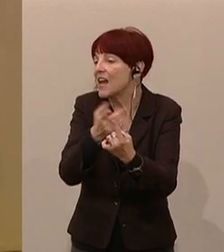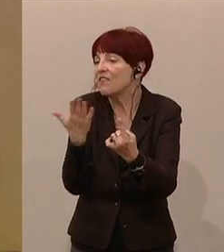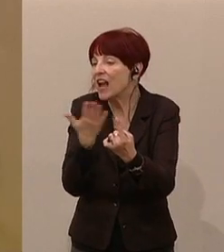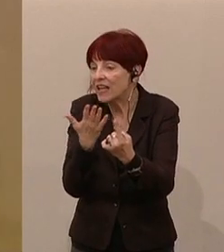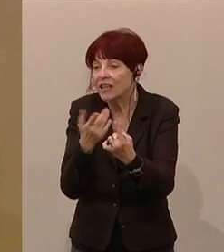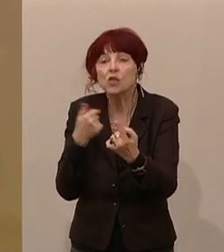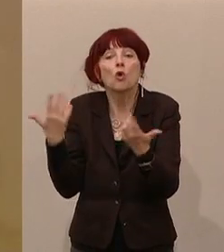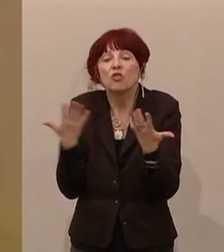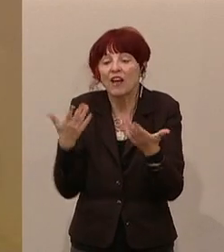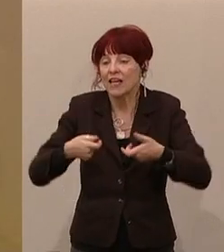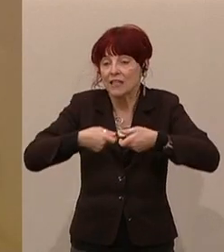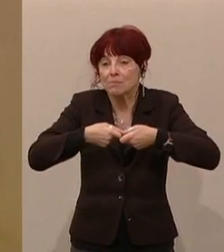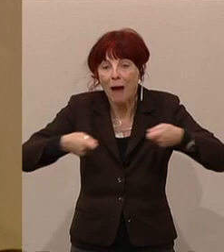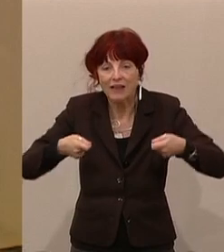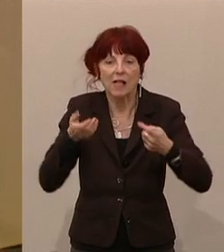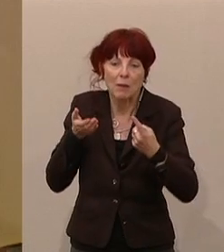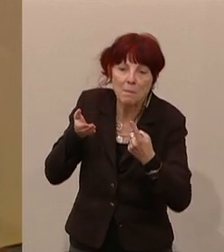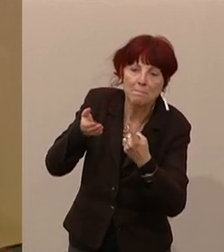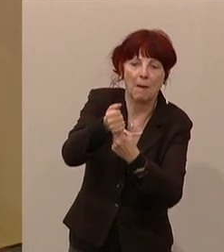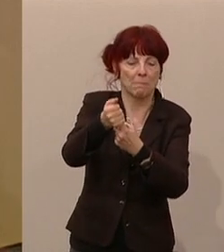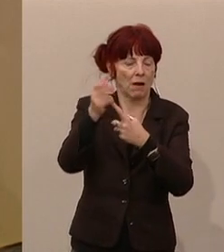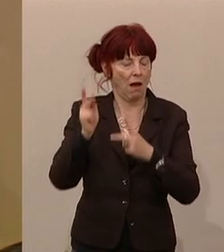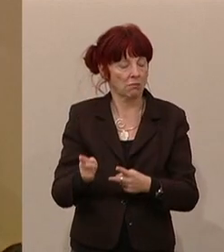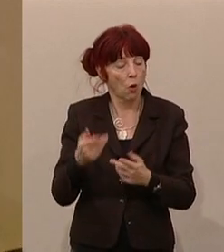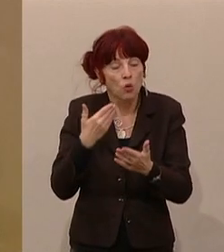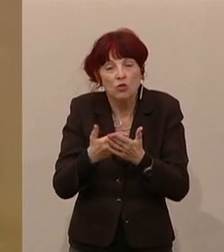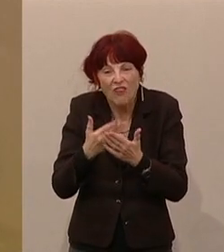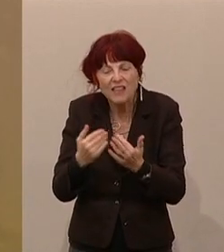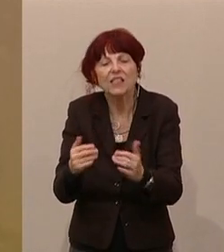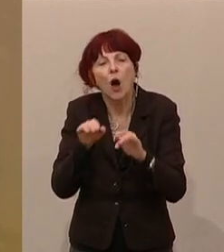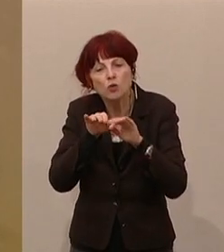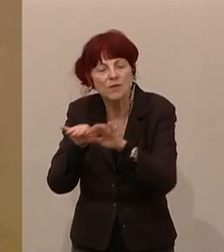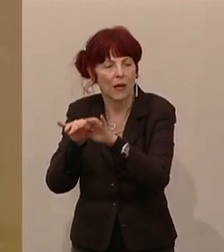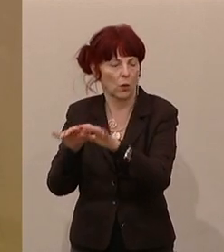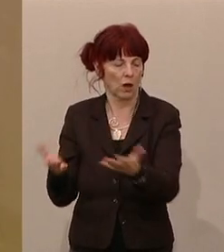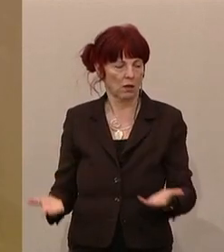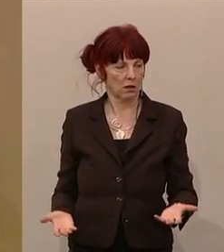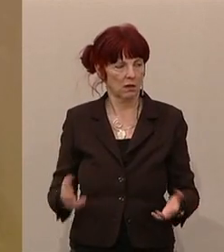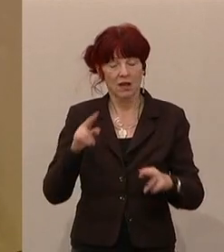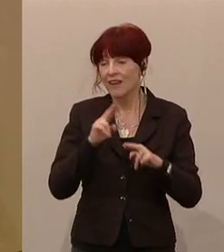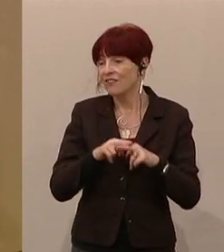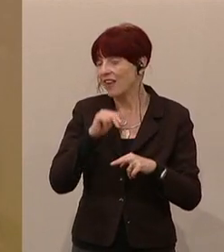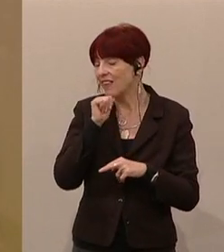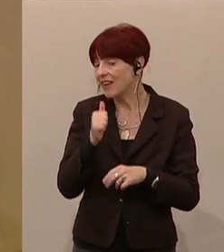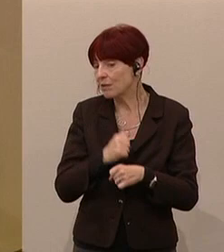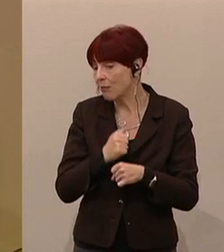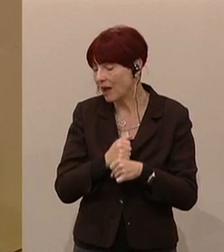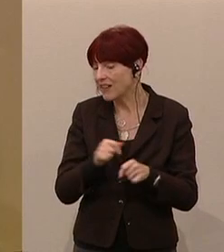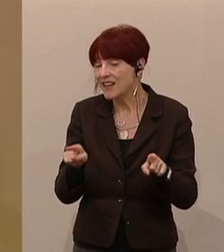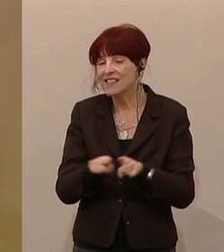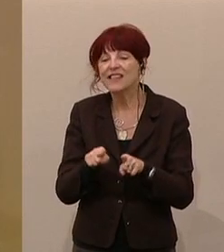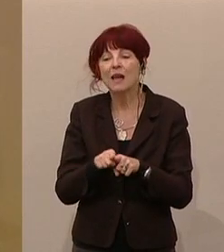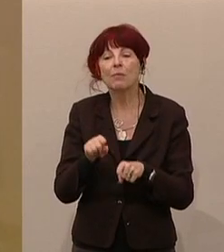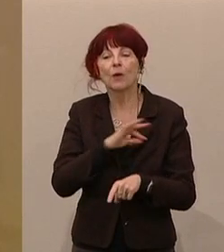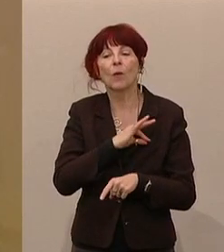kommt man dahin und was sind die Konsequenzen daraus? Denn wenn man das nicht macht, dann ist es, wie es die Frau Kollegin Holzinger gesagt